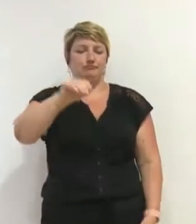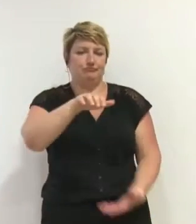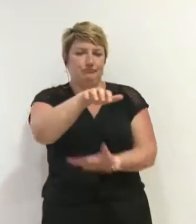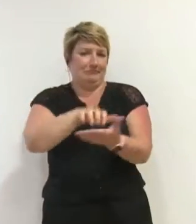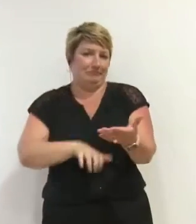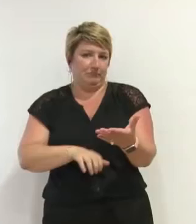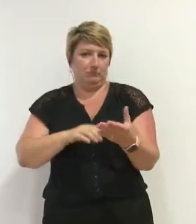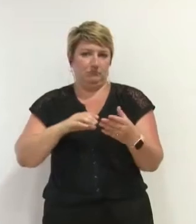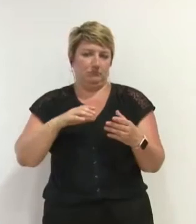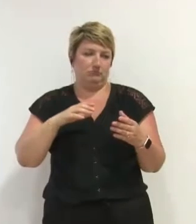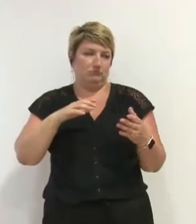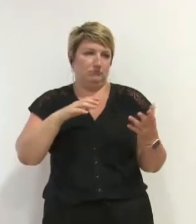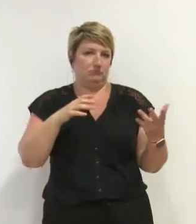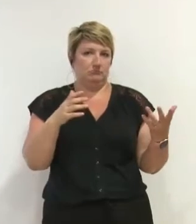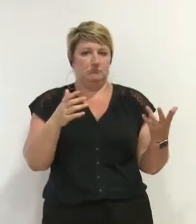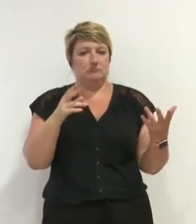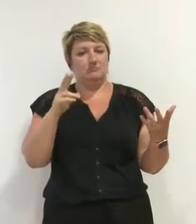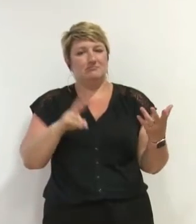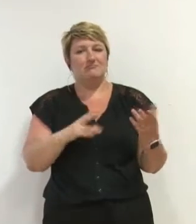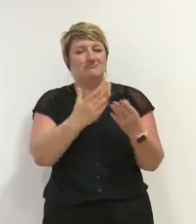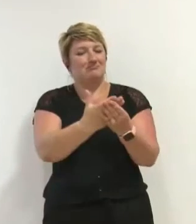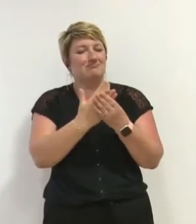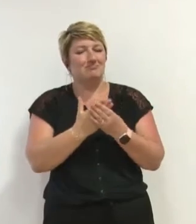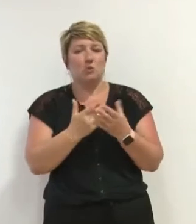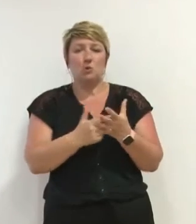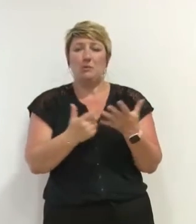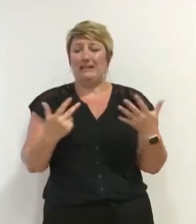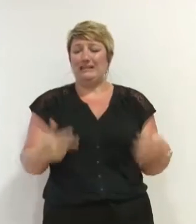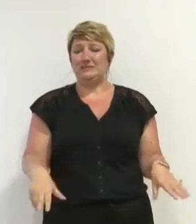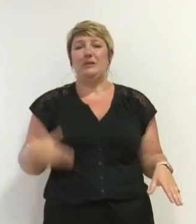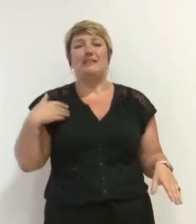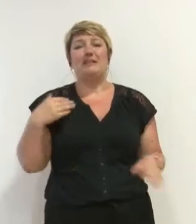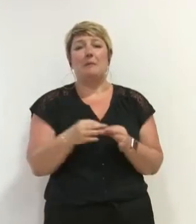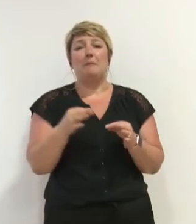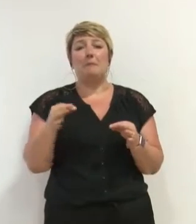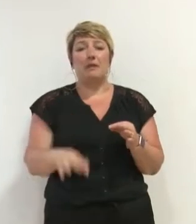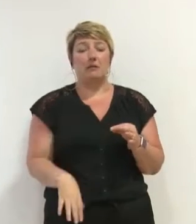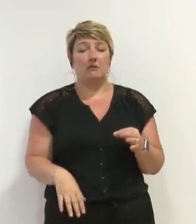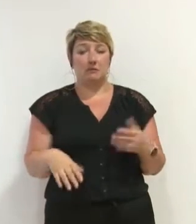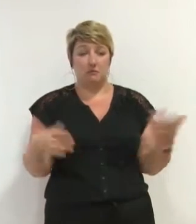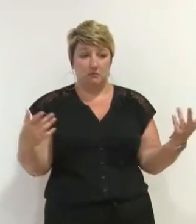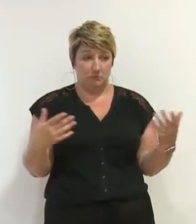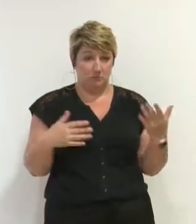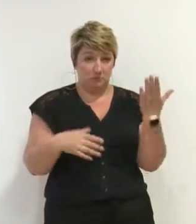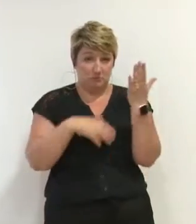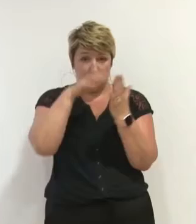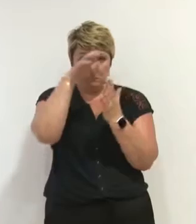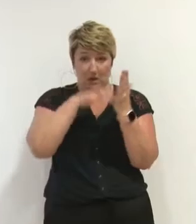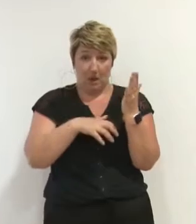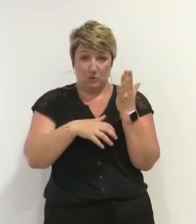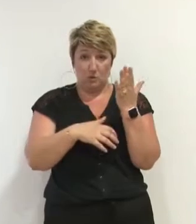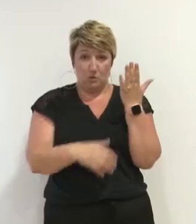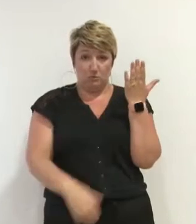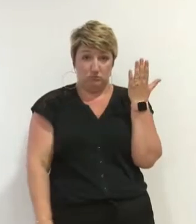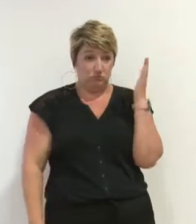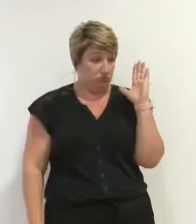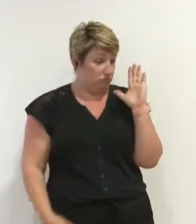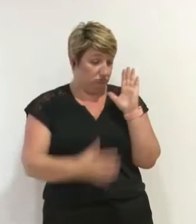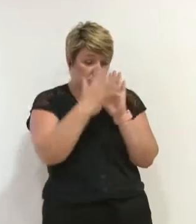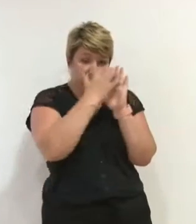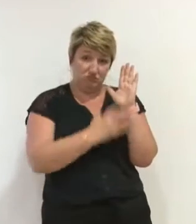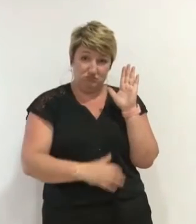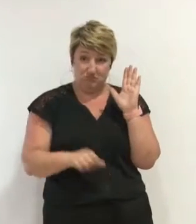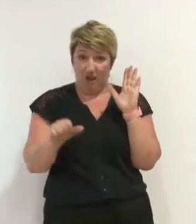'occasion du précédent Conseil concernant le bilan 2018 se présentait sous la forme d'un simple recto A4. Est-ce que c'est bien